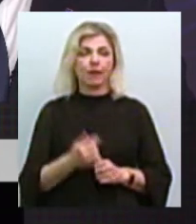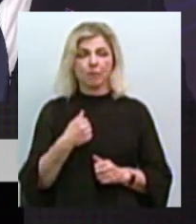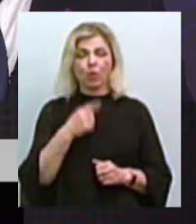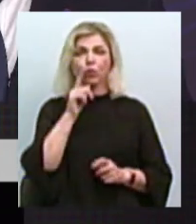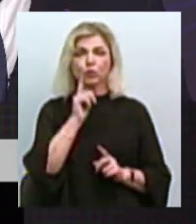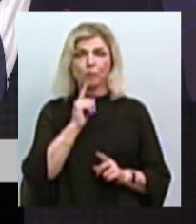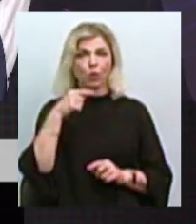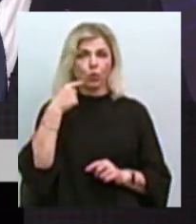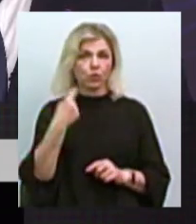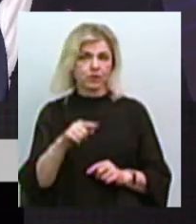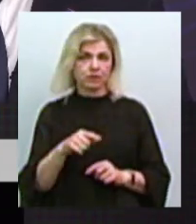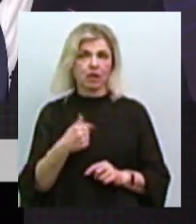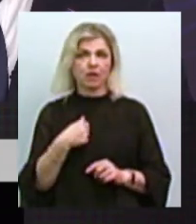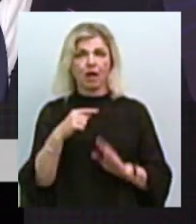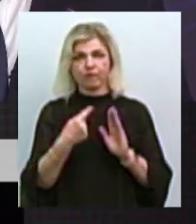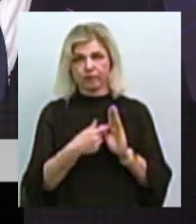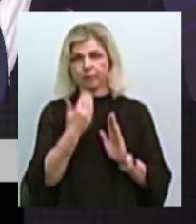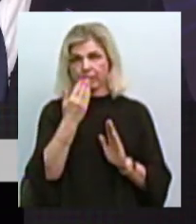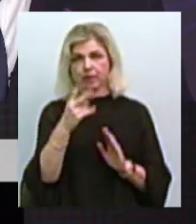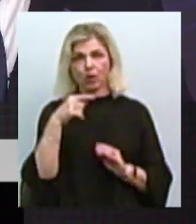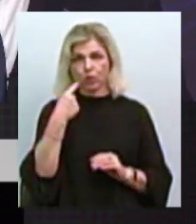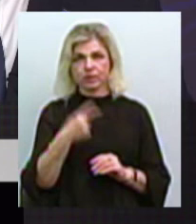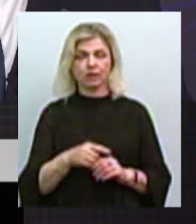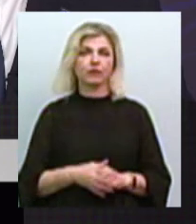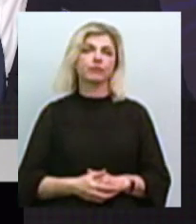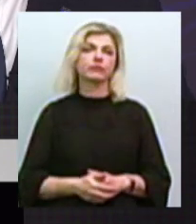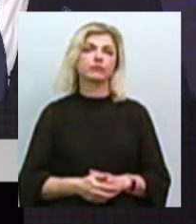краще, я буду вам задавати на російський. Ми це розуміємо, скажіть.